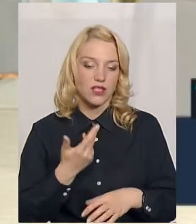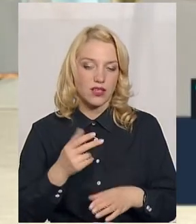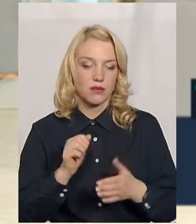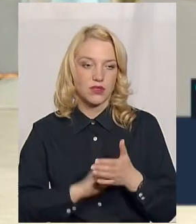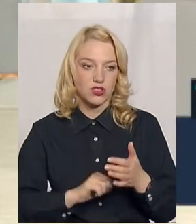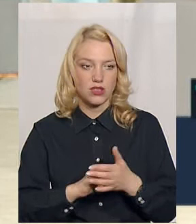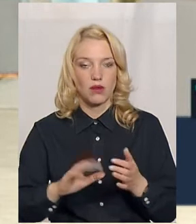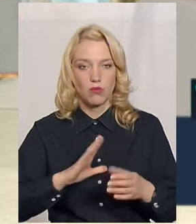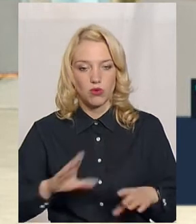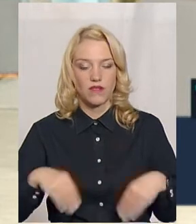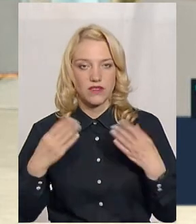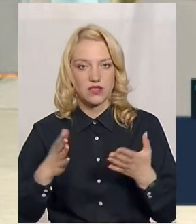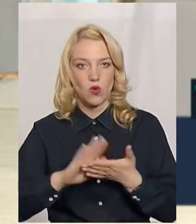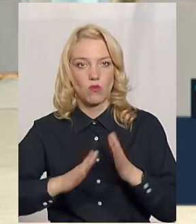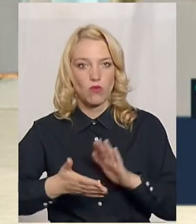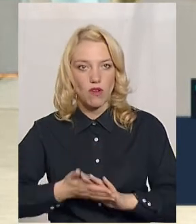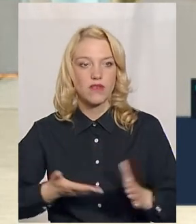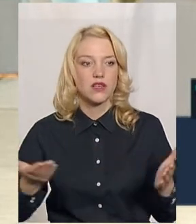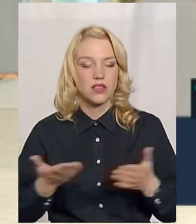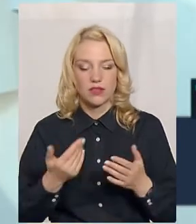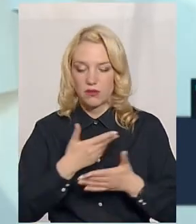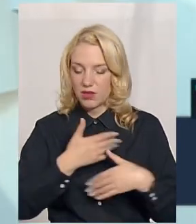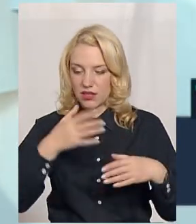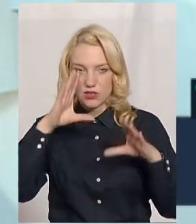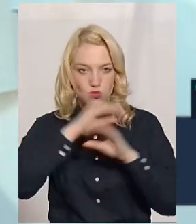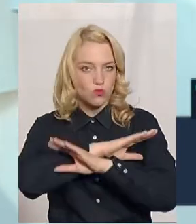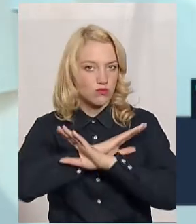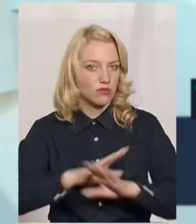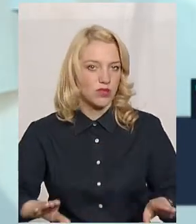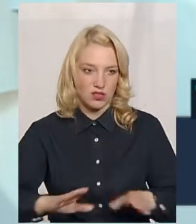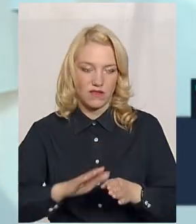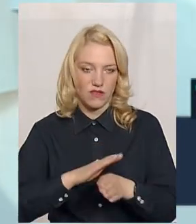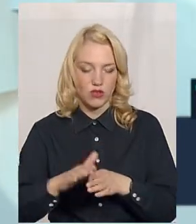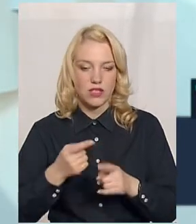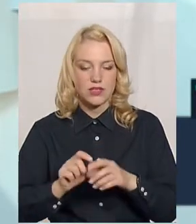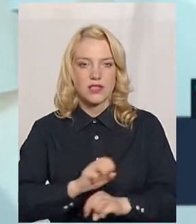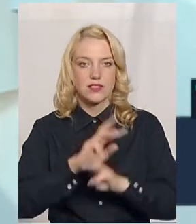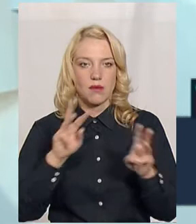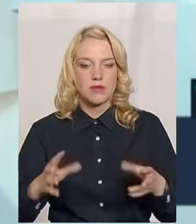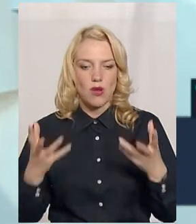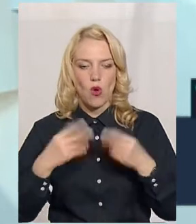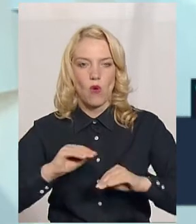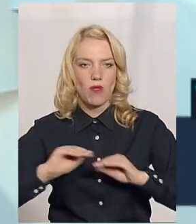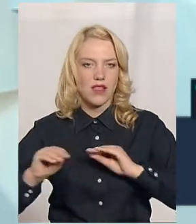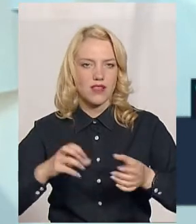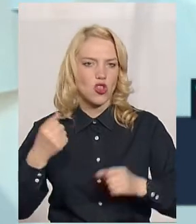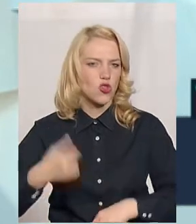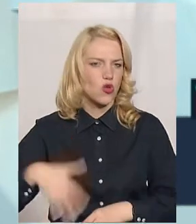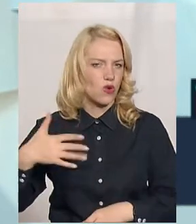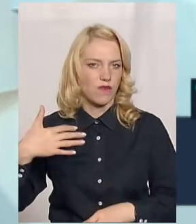Були виставлені умови, які ми не зуміли виконати. Це забезпечення обладнанням дороговартісним,